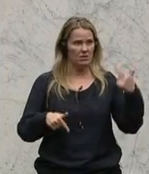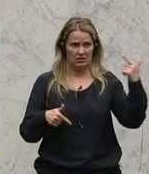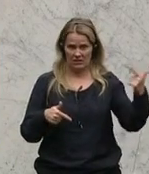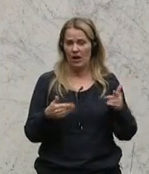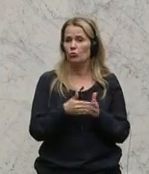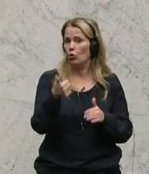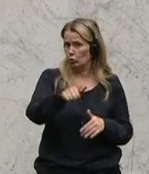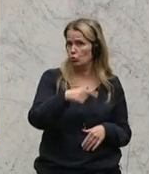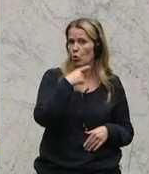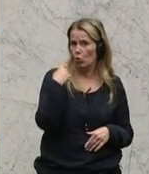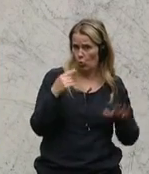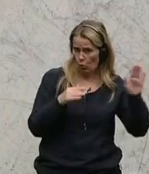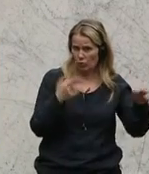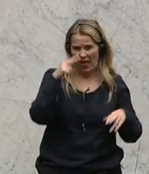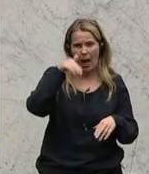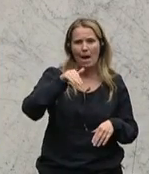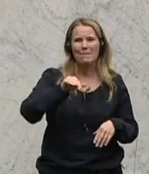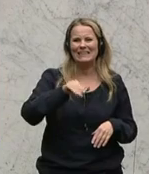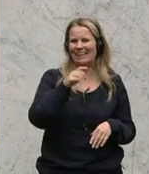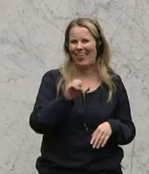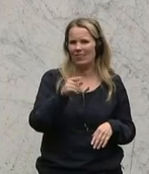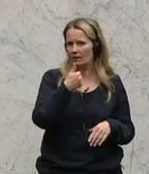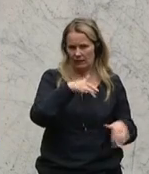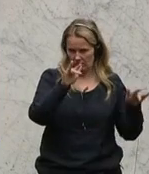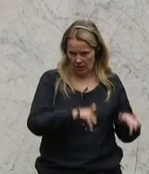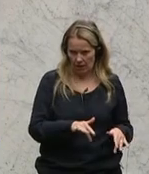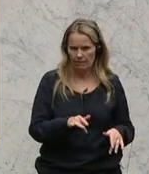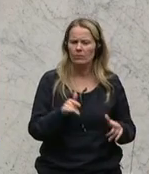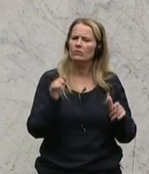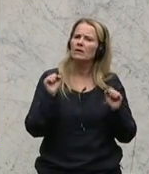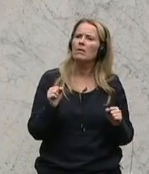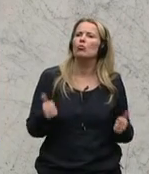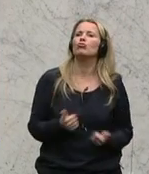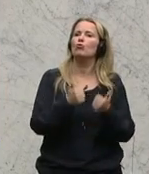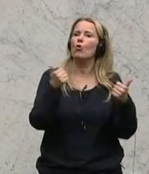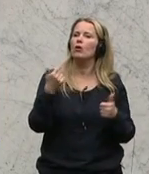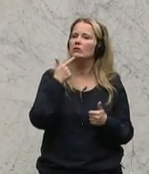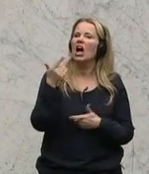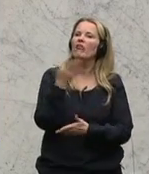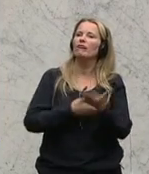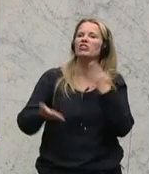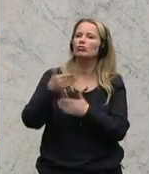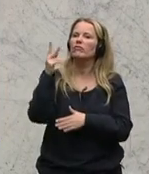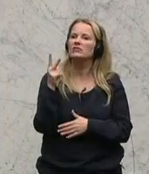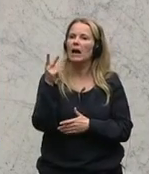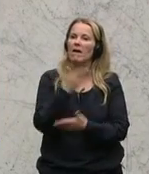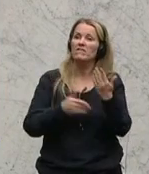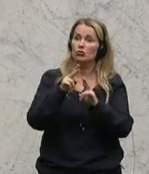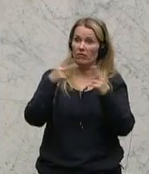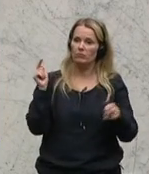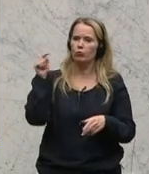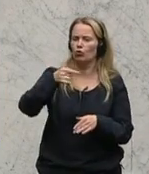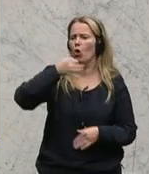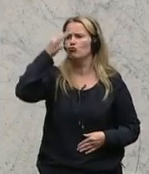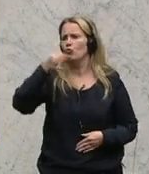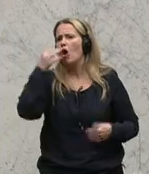zusätzlich von der roten Seite, der Herr Matze ist nicht da, die immer ganz toll, wenn Sie in der Wirtschaftskammer oder im Wirtschaftsbund sind, dann toll